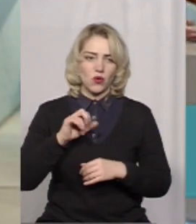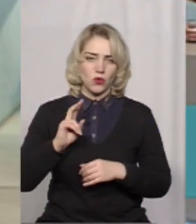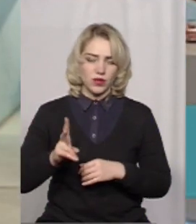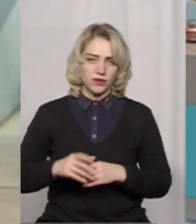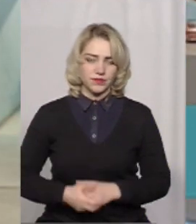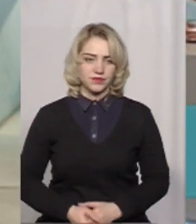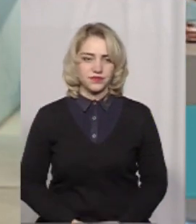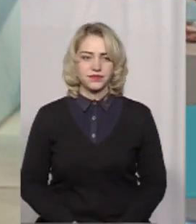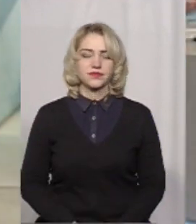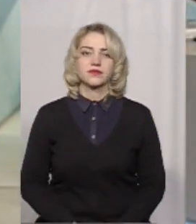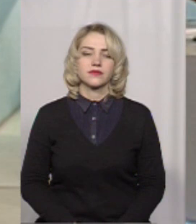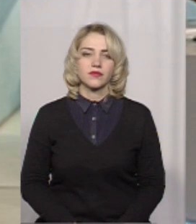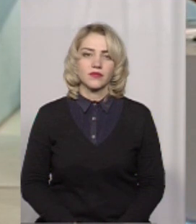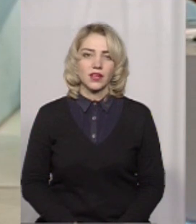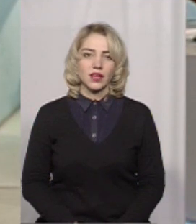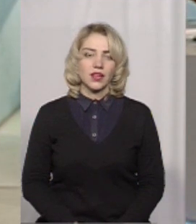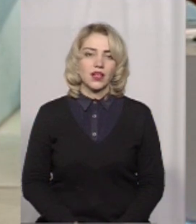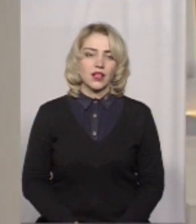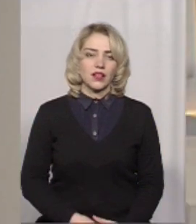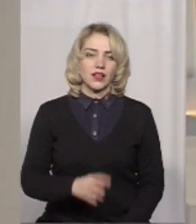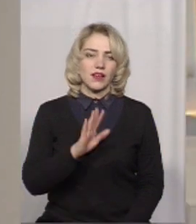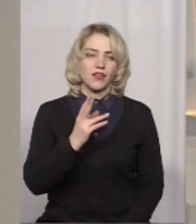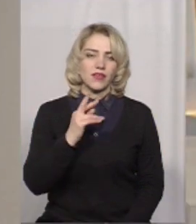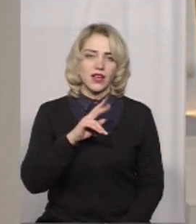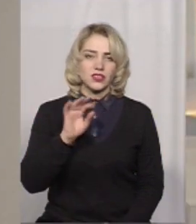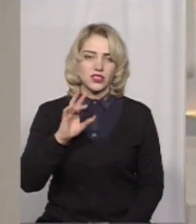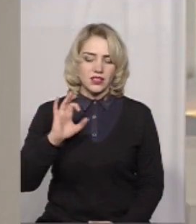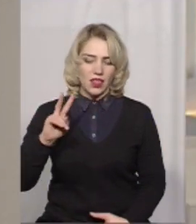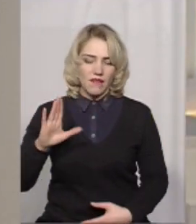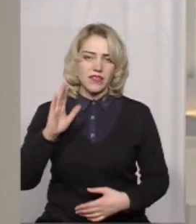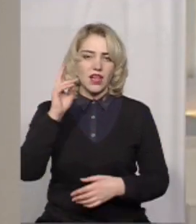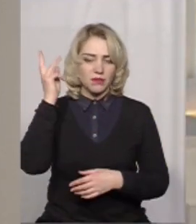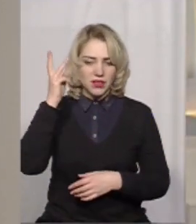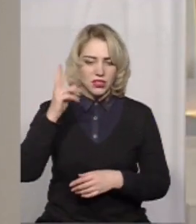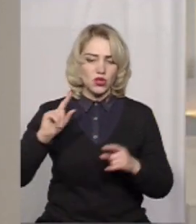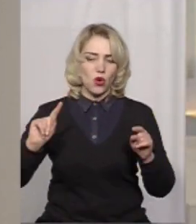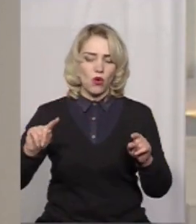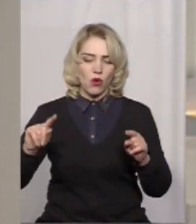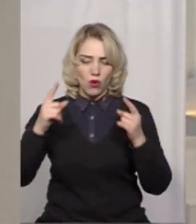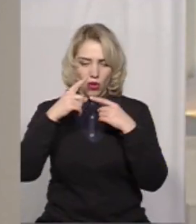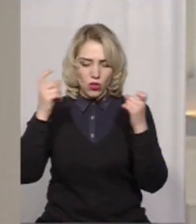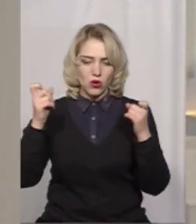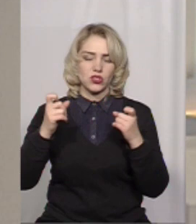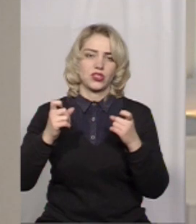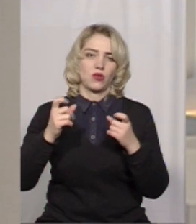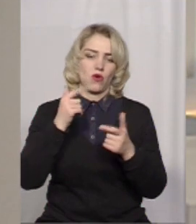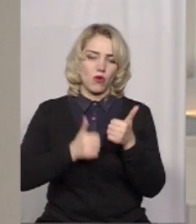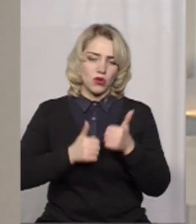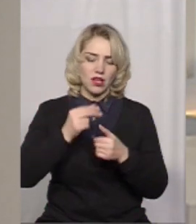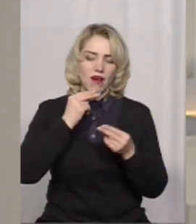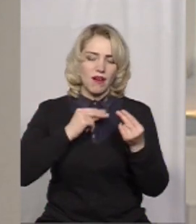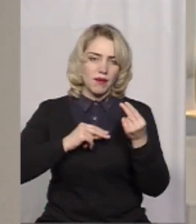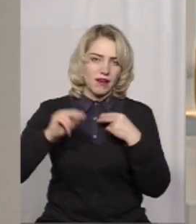Добрий вечір. Добрий вечір. Отже, В'ячеславе, на Хмельниччині оголошено конкурс кращих практик. Розв'ясніть, будь ласка, про які